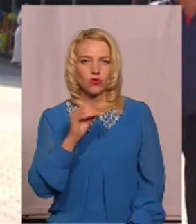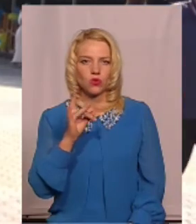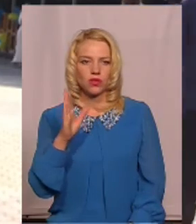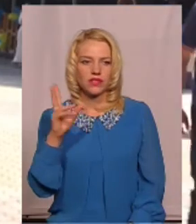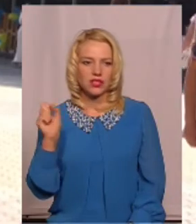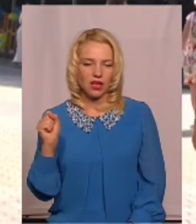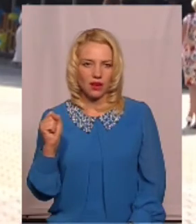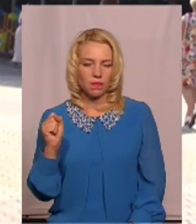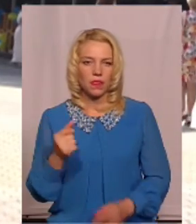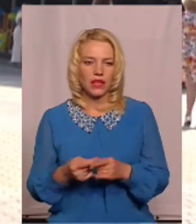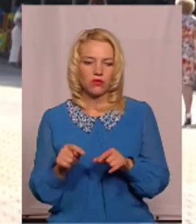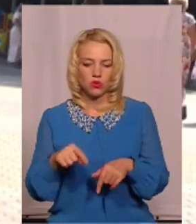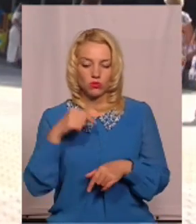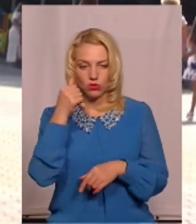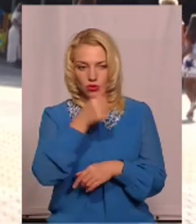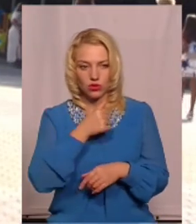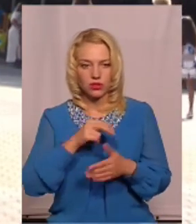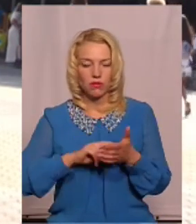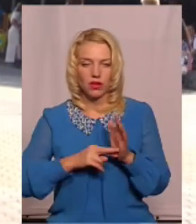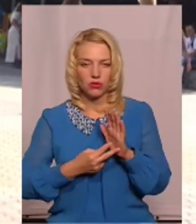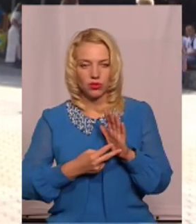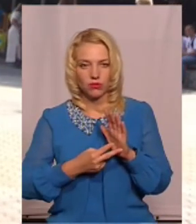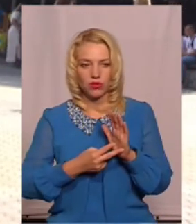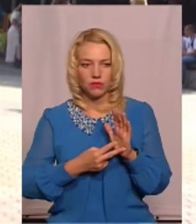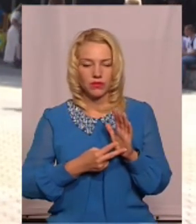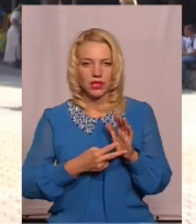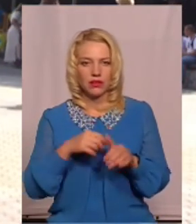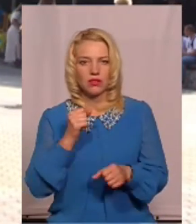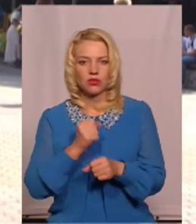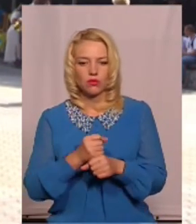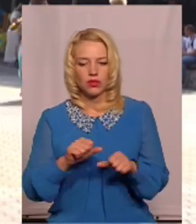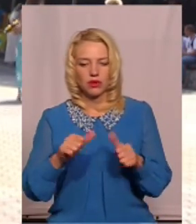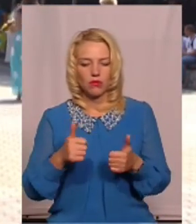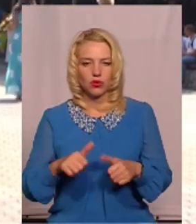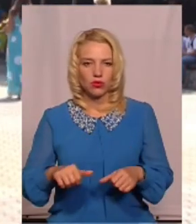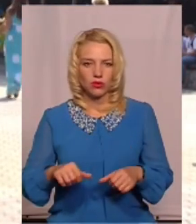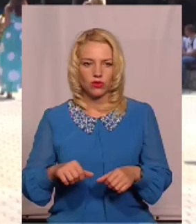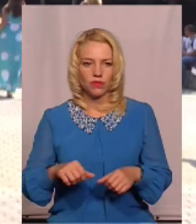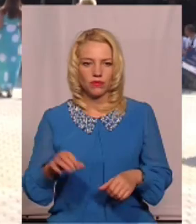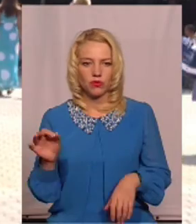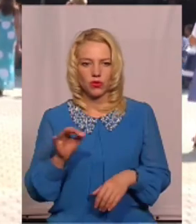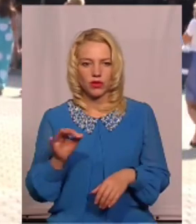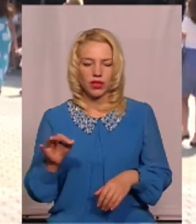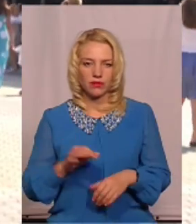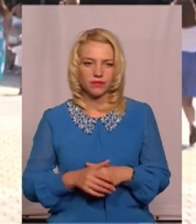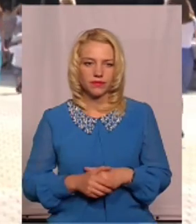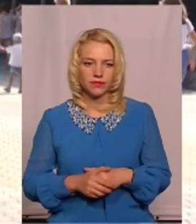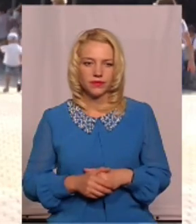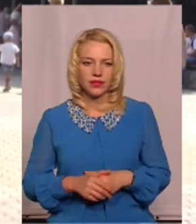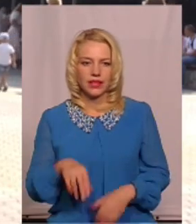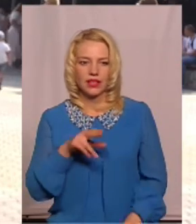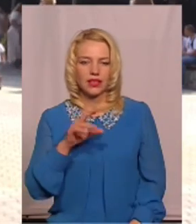Цього року плануємо зробити модульну вбиральну кабінку в